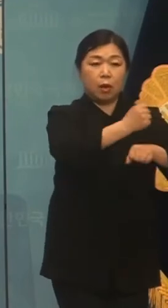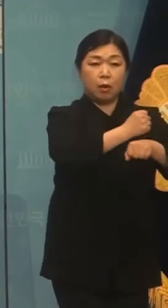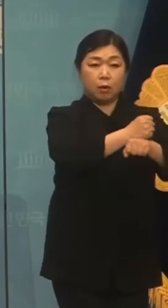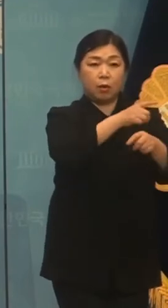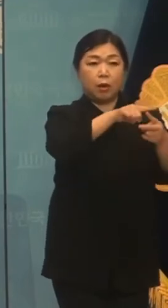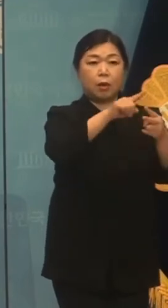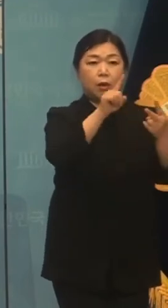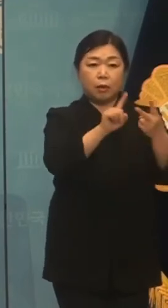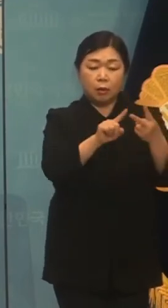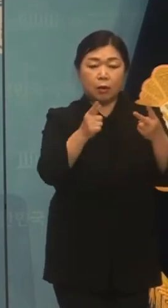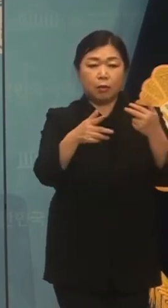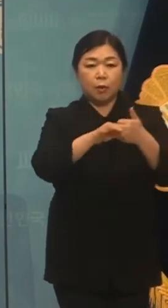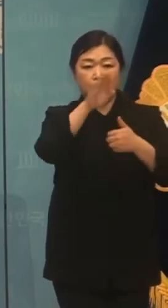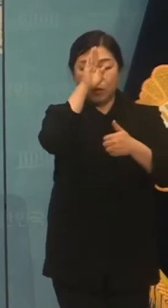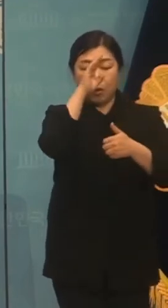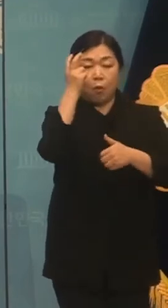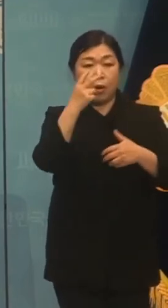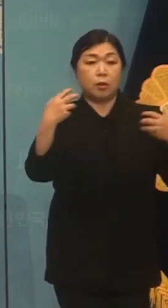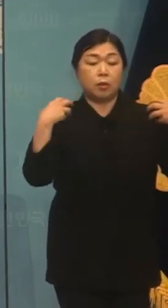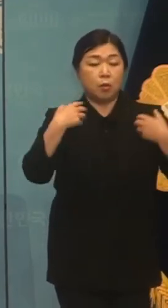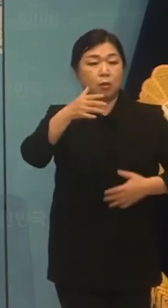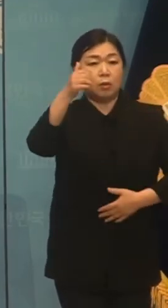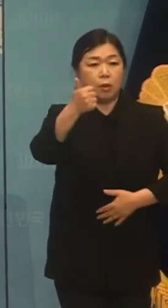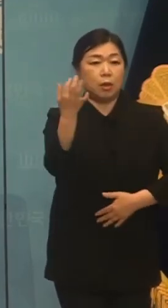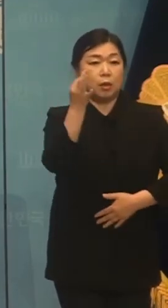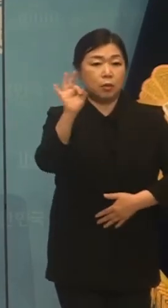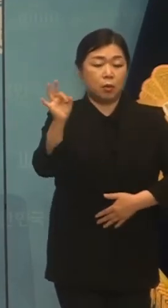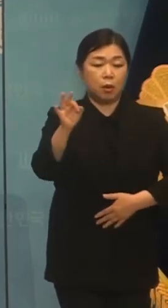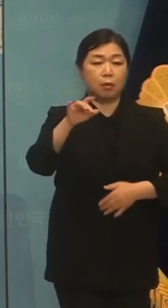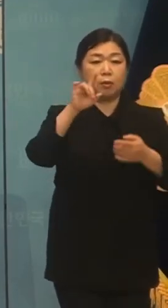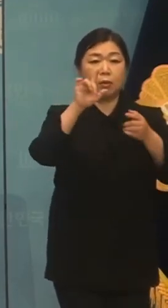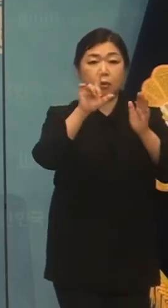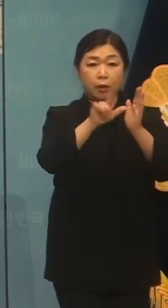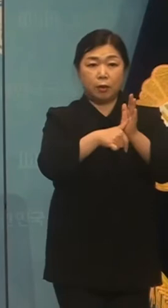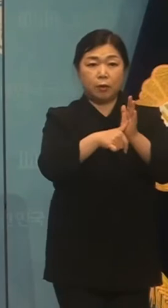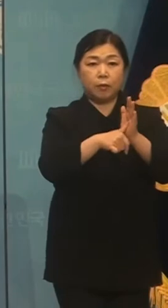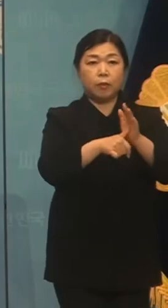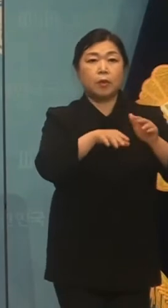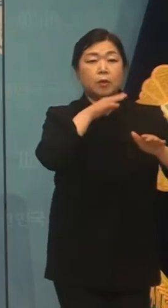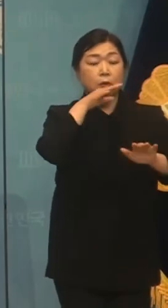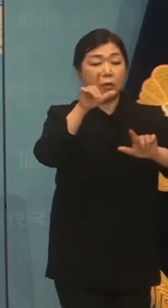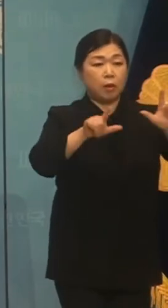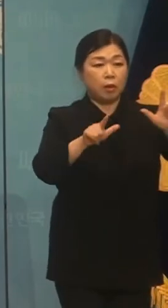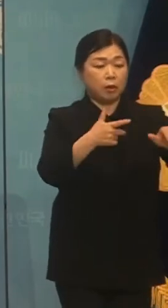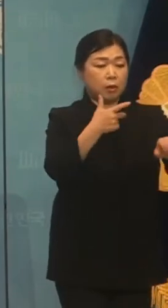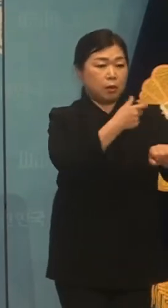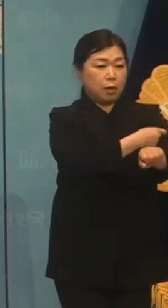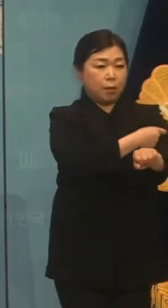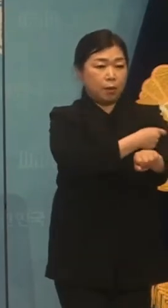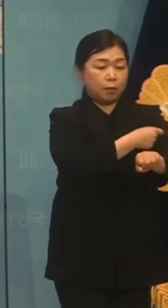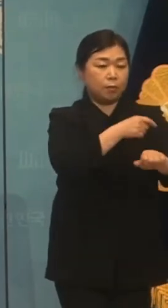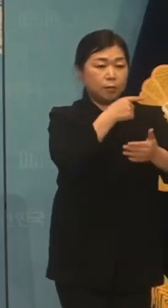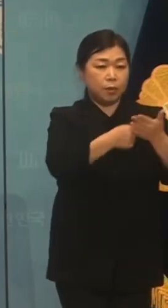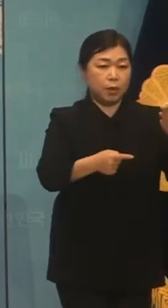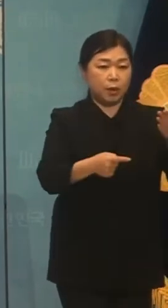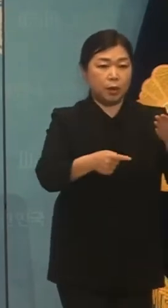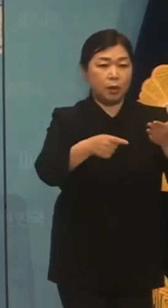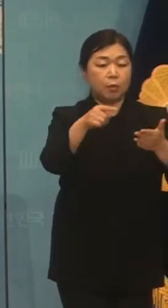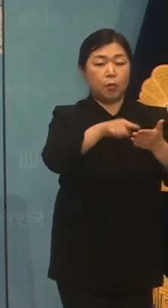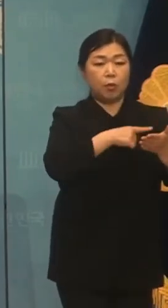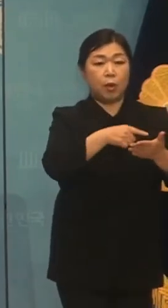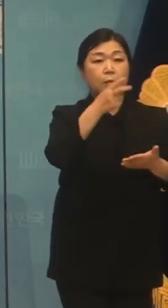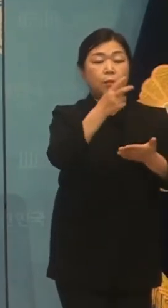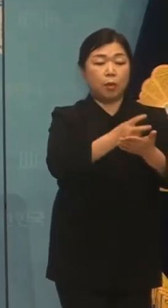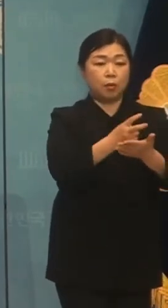질병관리청장이 인정하는 경우로 한정된 현행 예방접종 피해보상의 고비를